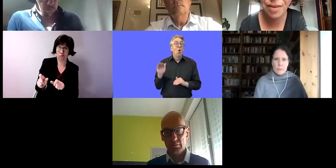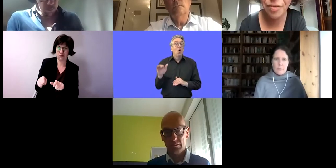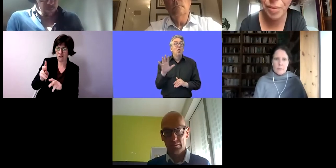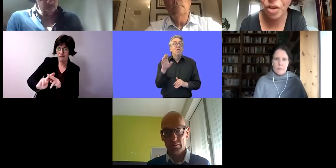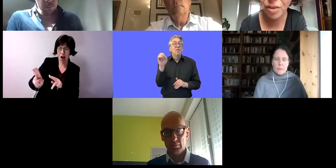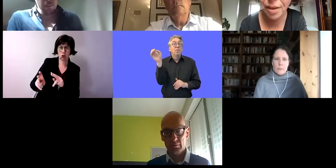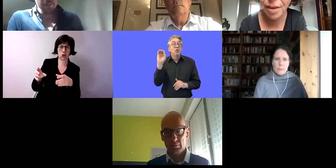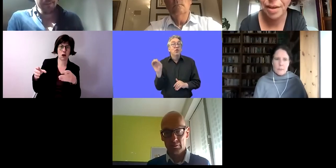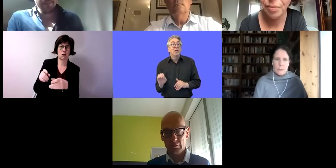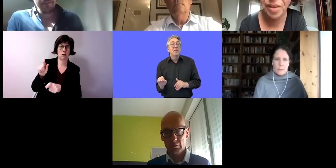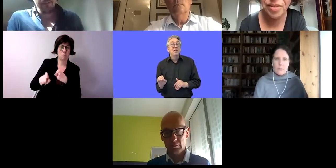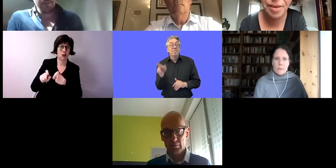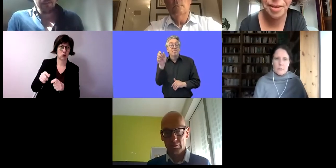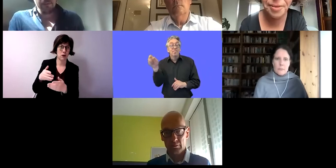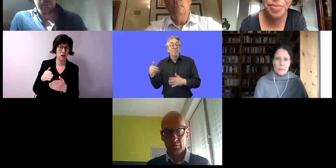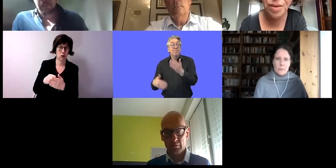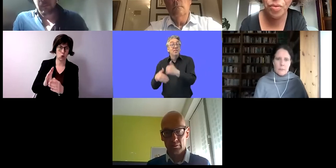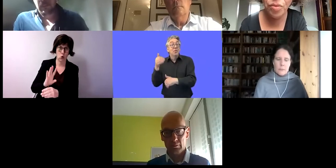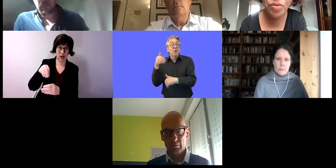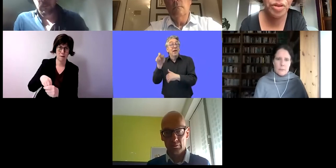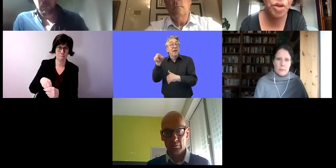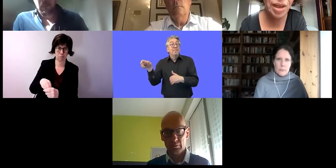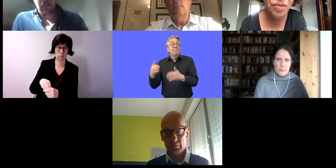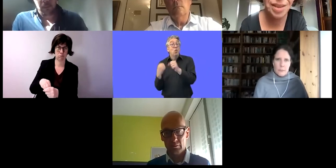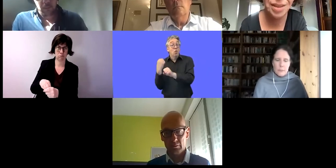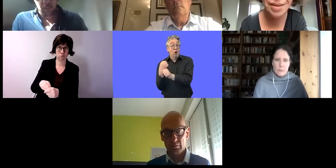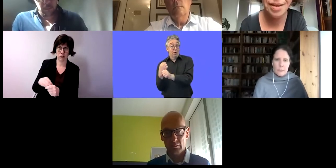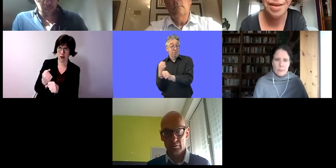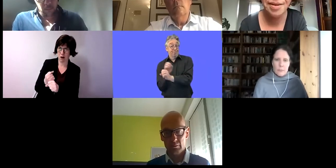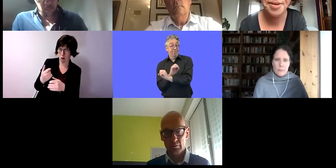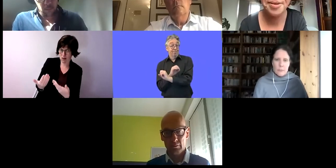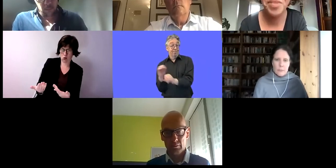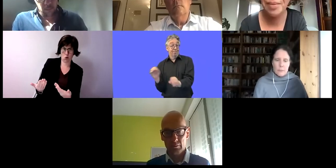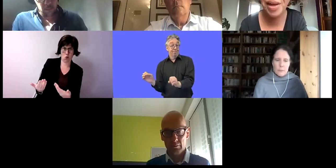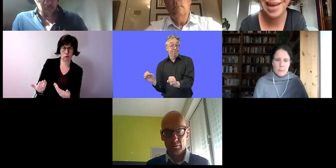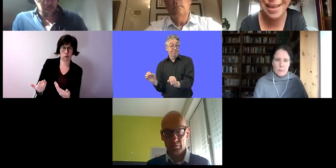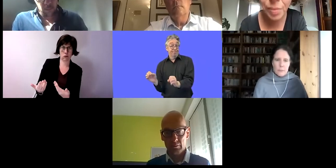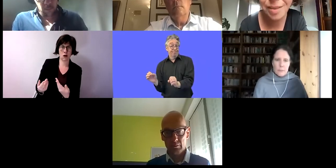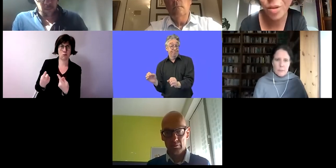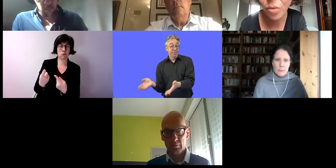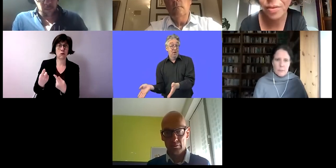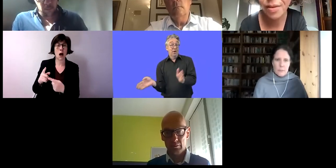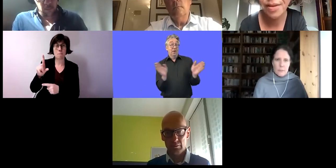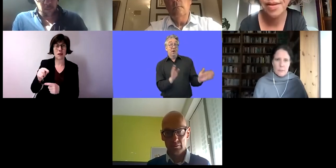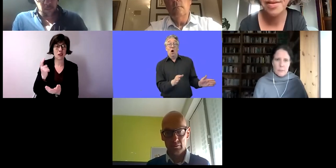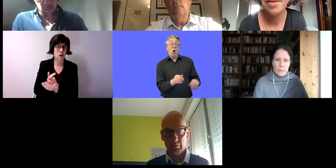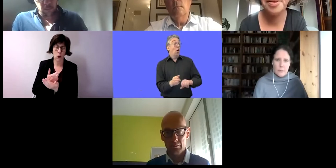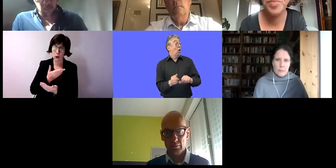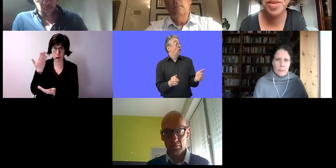Werkstätten für Menschen mit Behinderung dort beschäftigt. Sie haben keinen Mindestlohn